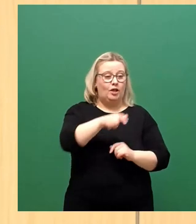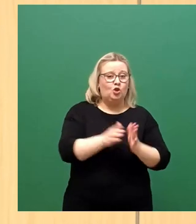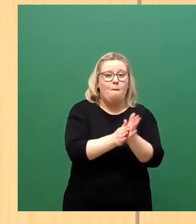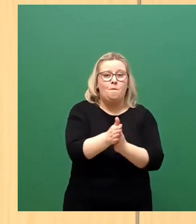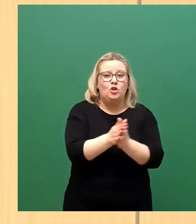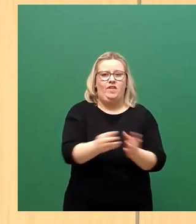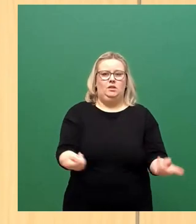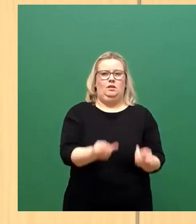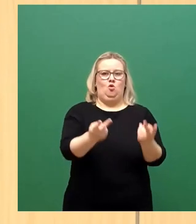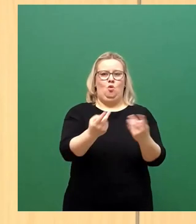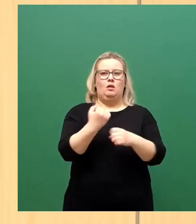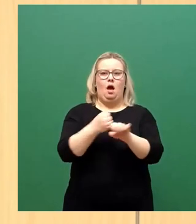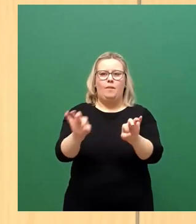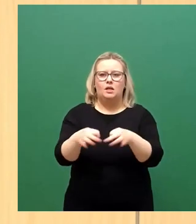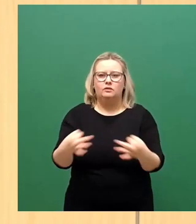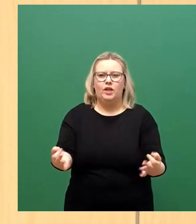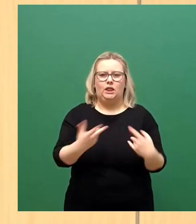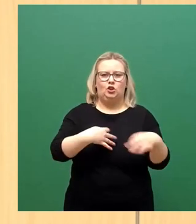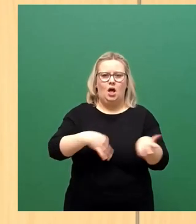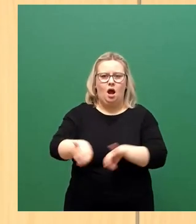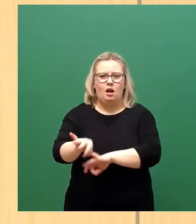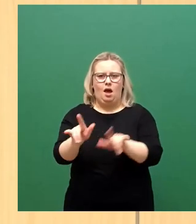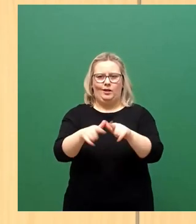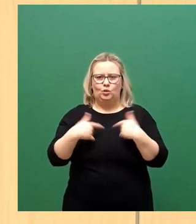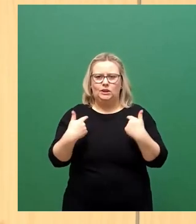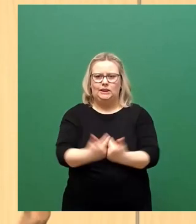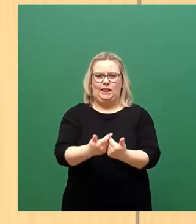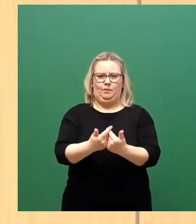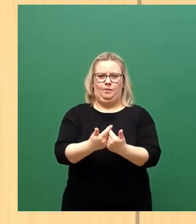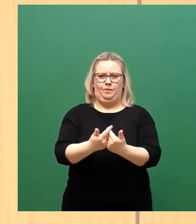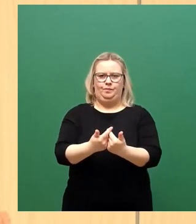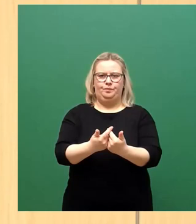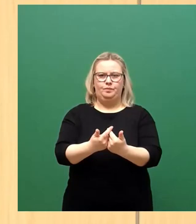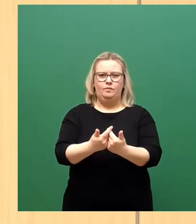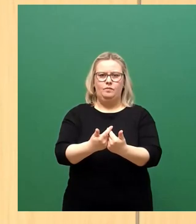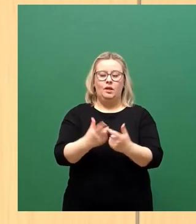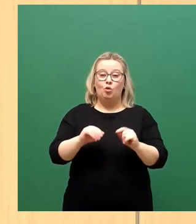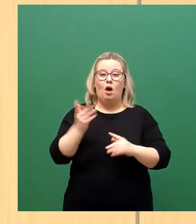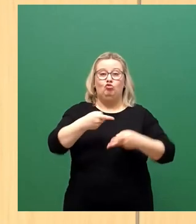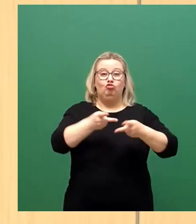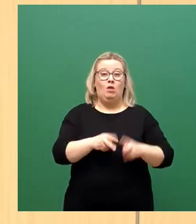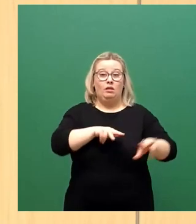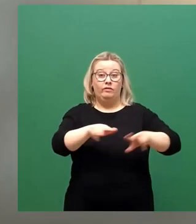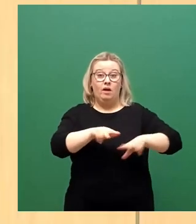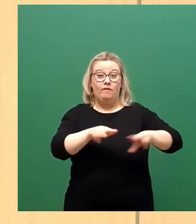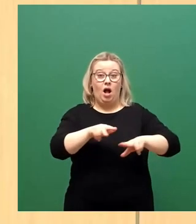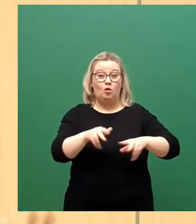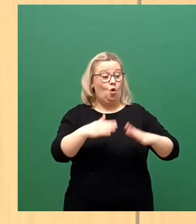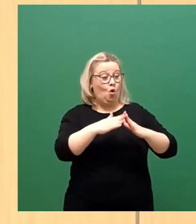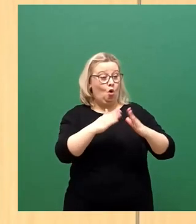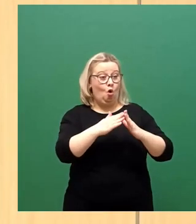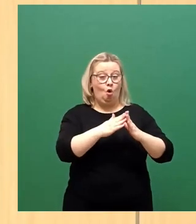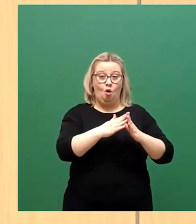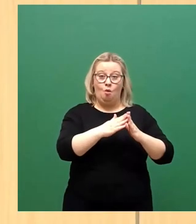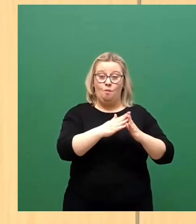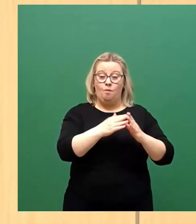arbeitsfähig zu machen, anzuleiten, Teams zu bilden. Man kann auch die Stadtverwaltung home-office-fähig machen. Auch das war